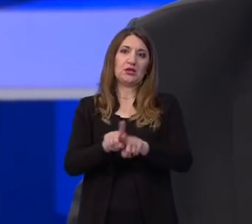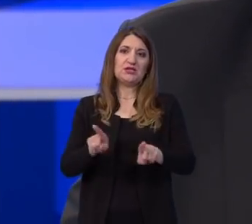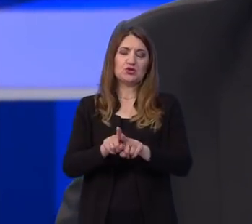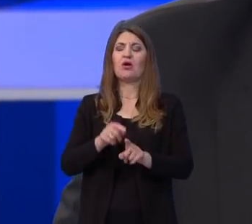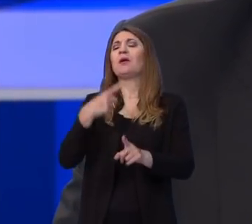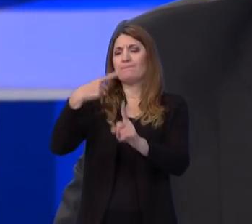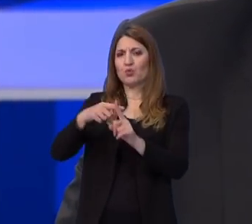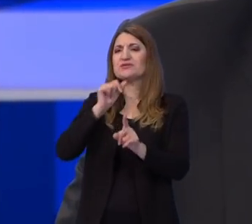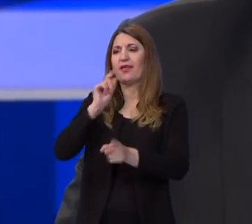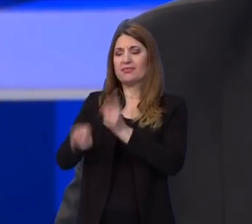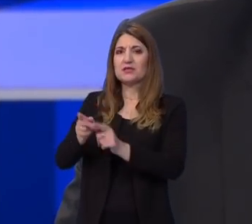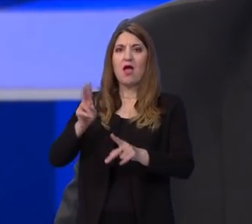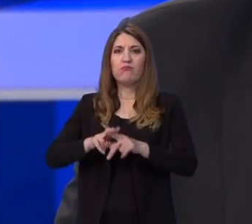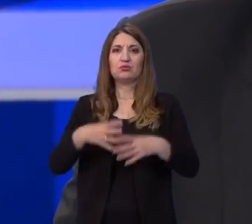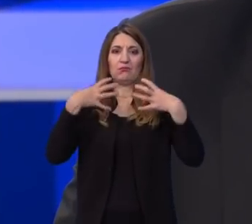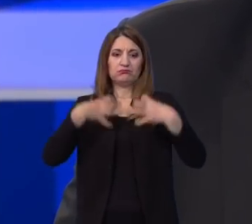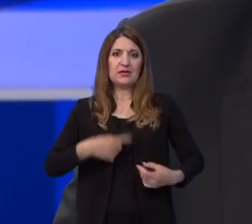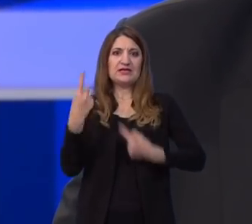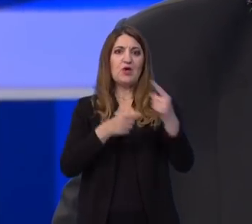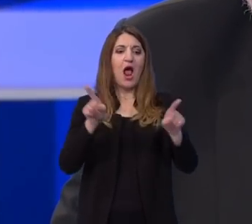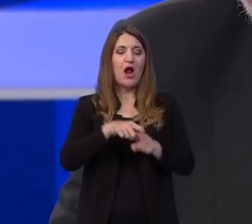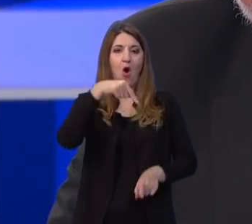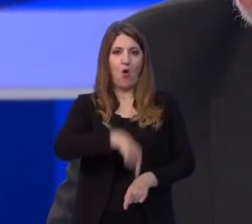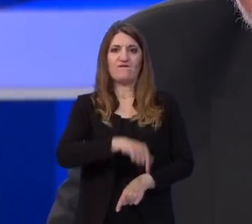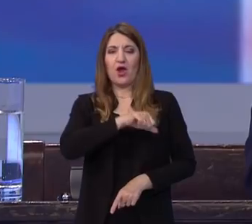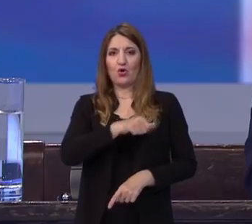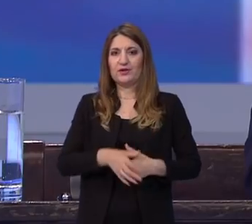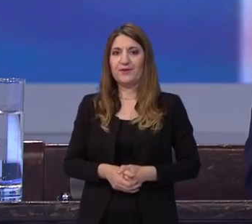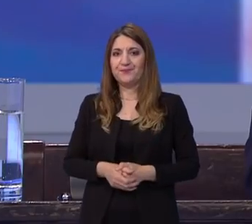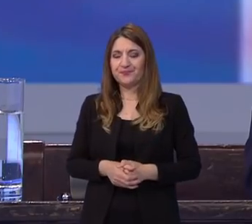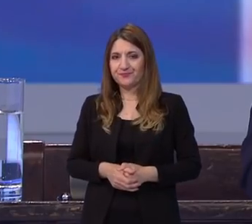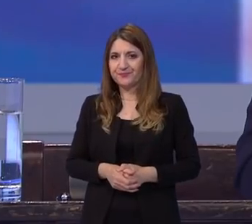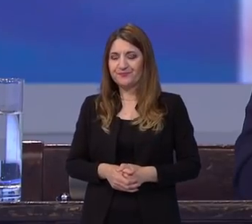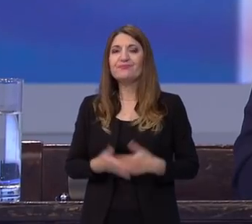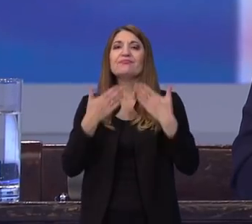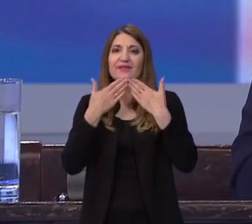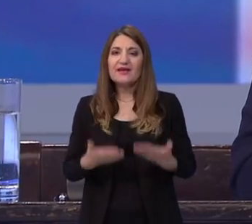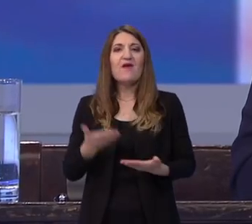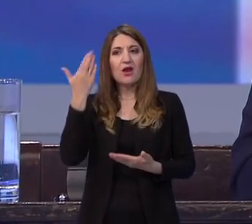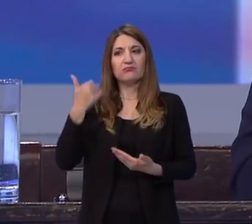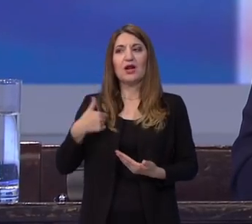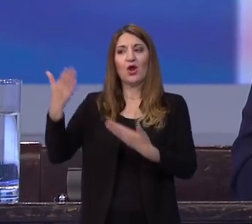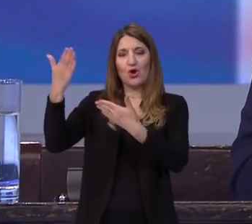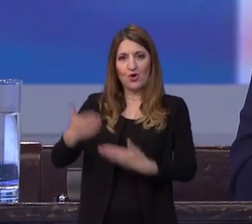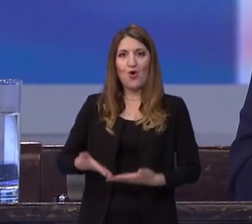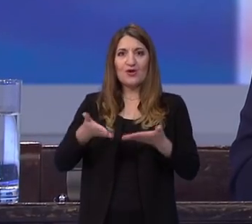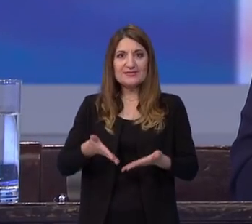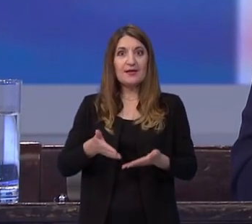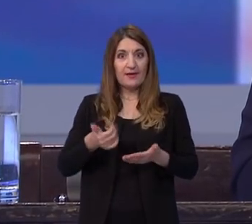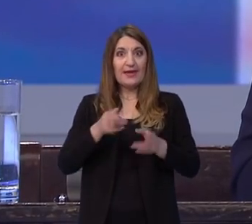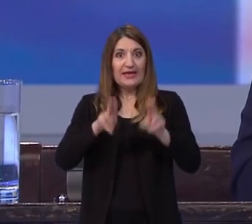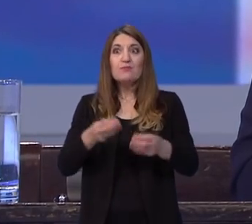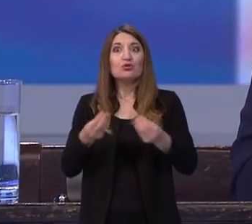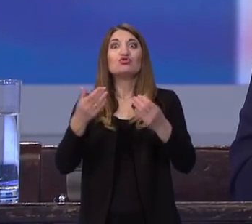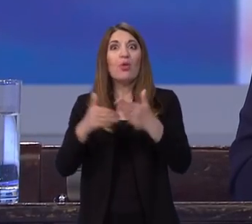sa nastavnicima ove traume koje su imali ove godine. Hvala vam što ste bili gosti emisije Imali što novo.